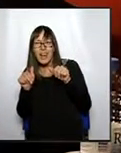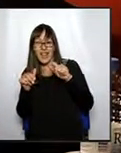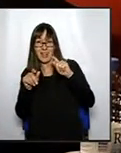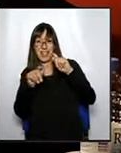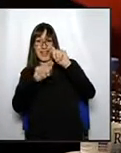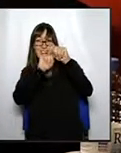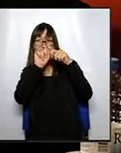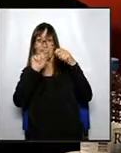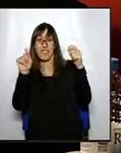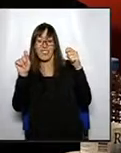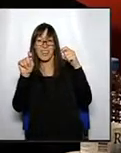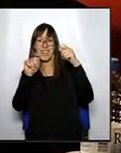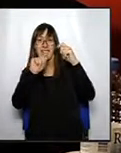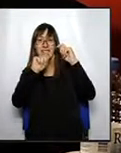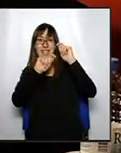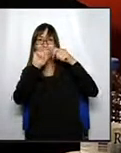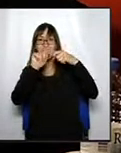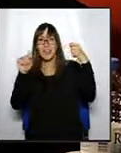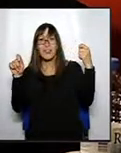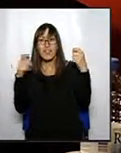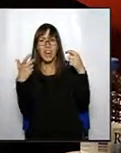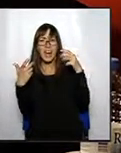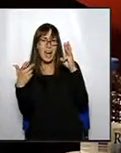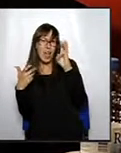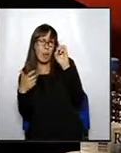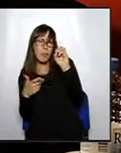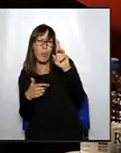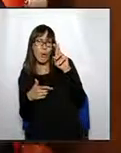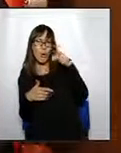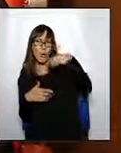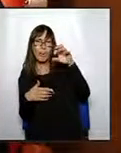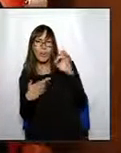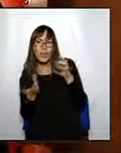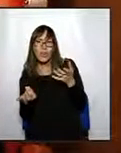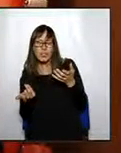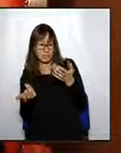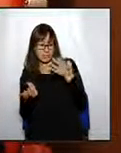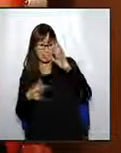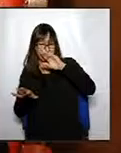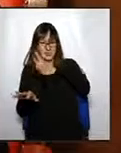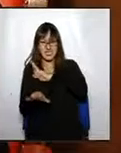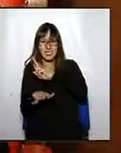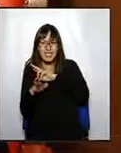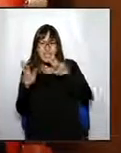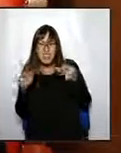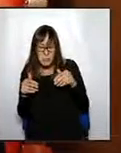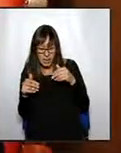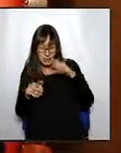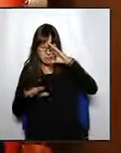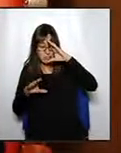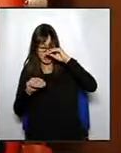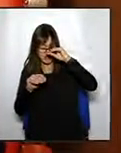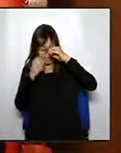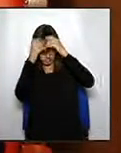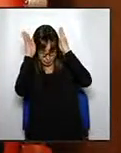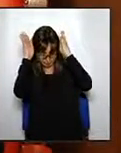vol dir això per això és que no ho entenc la veritat és que jo m'he quedat jo descol·locat però entenc bueno si el que realment